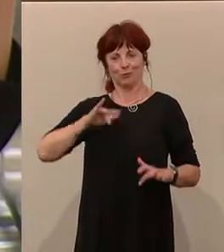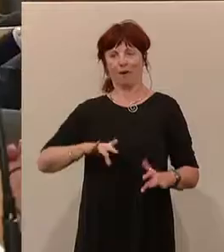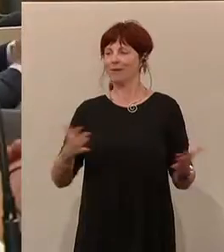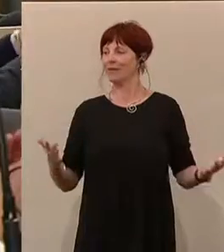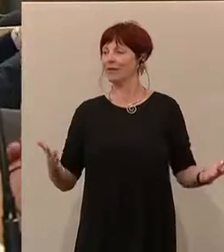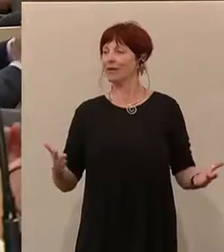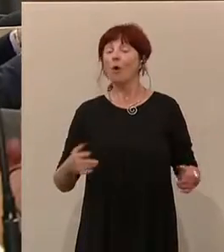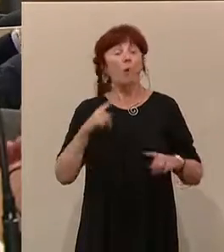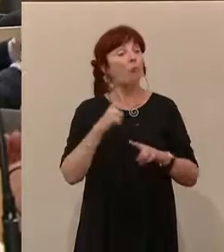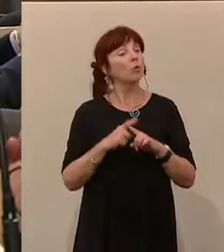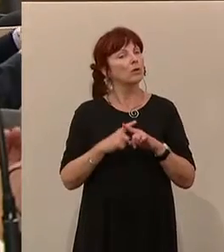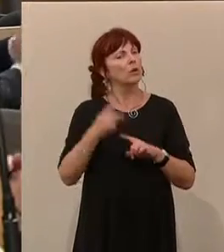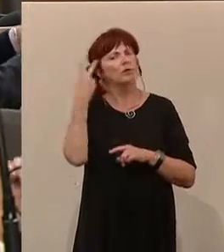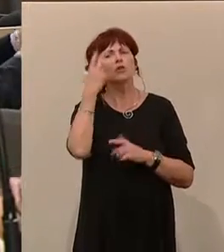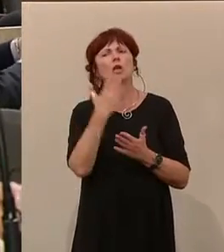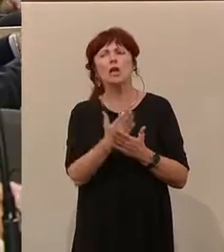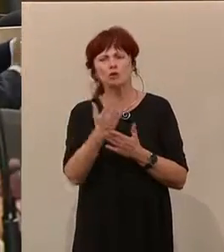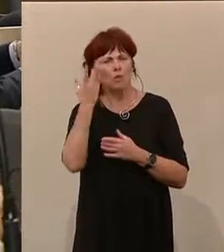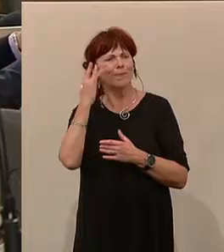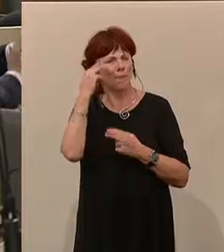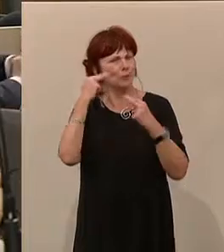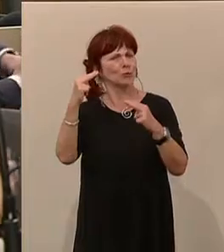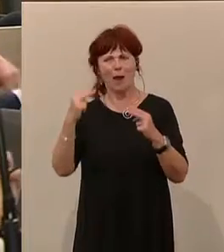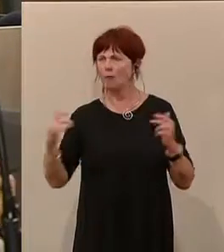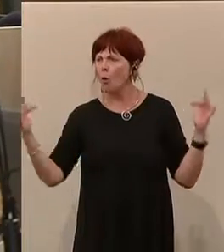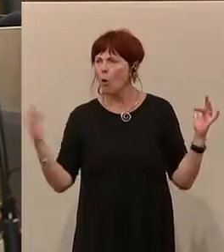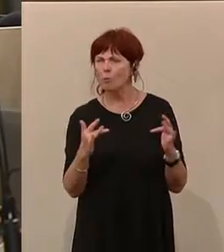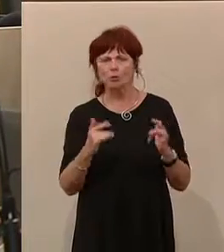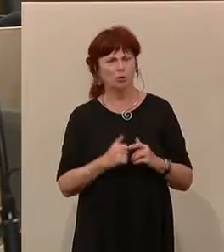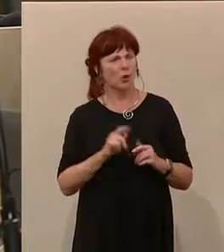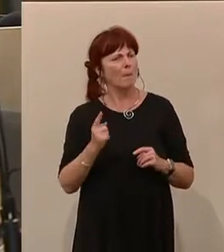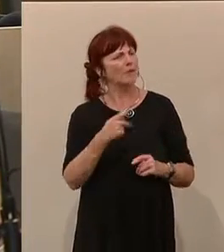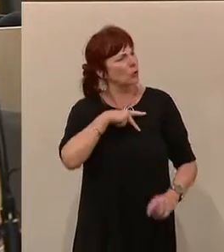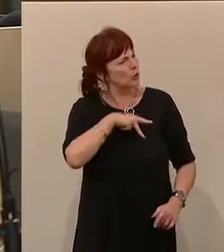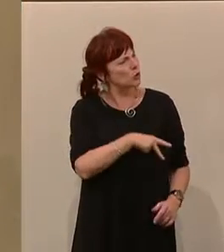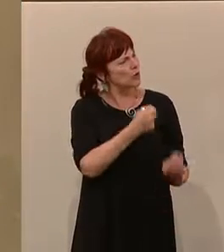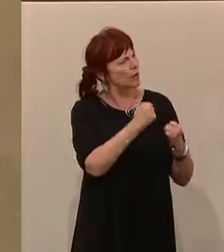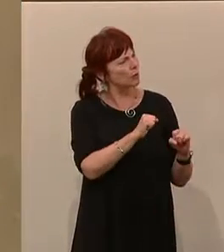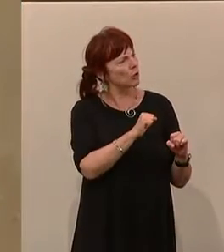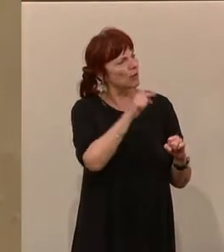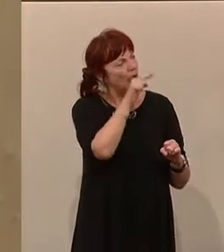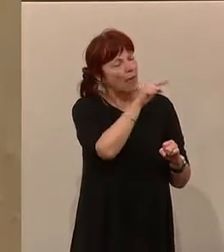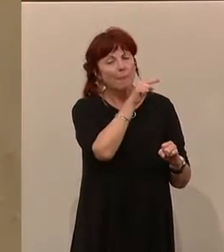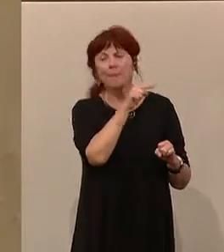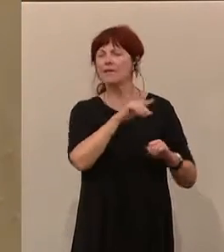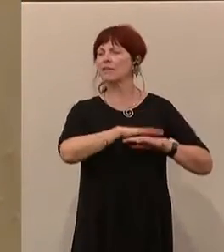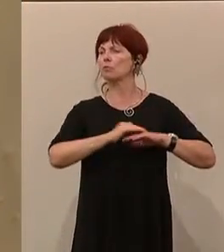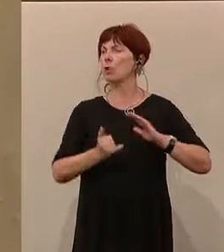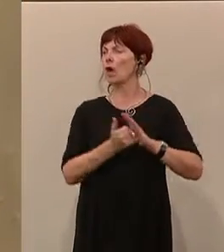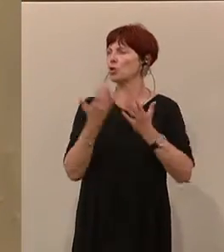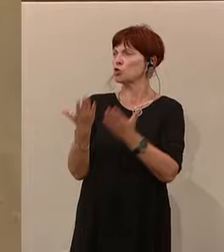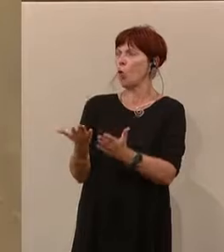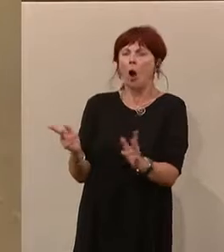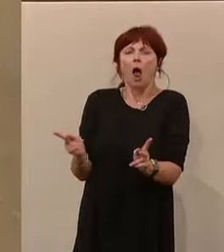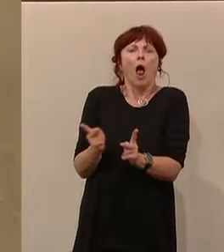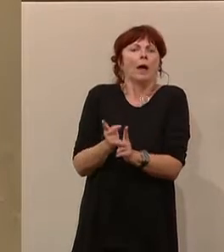und ich verstehe, meine Damen und Herren von der Opposition, gerade von der Sozialdemokratie, dass Sie dieses Projekt natürlich nicht so stehen lassen können,